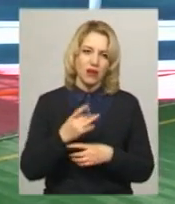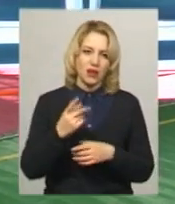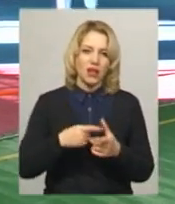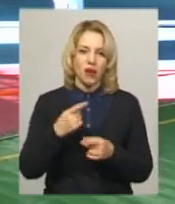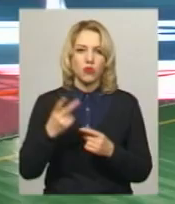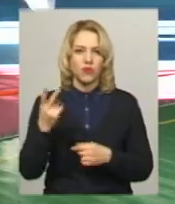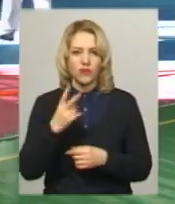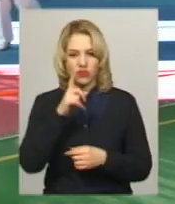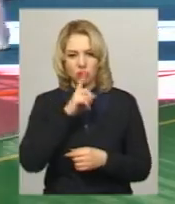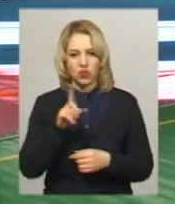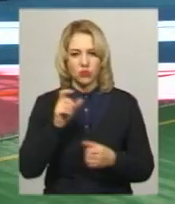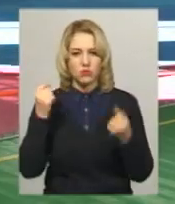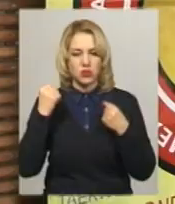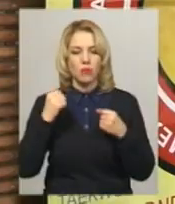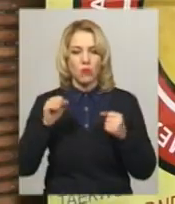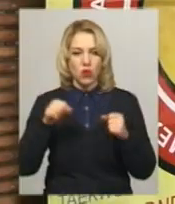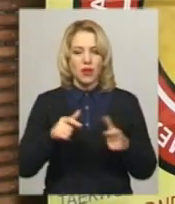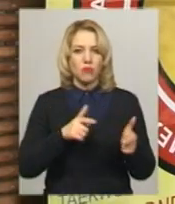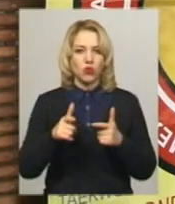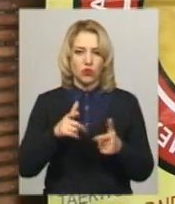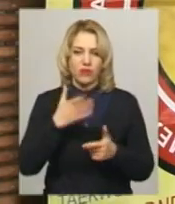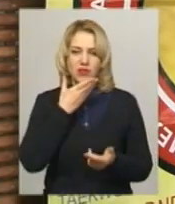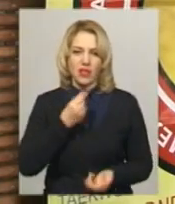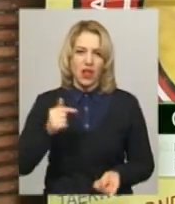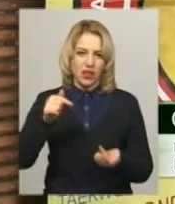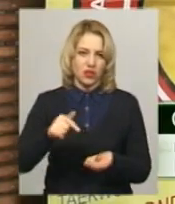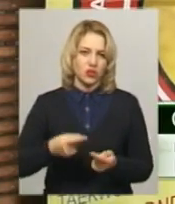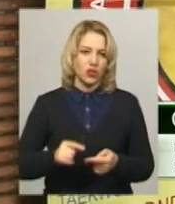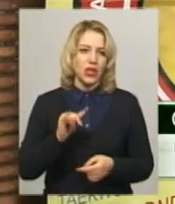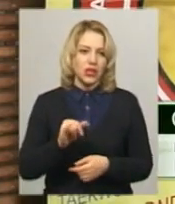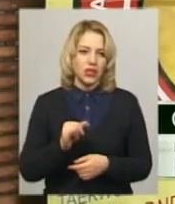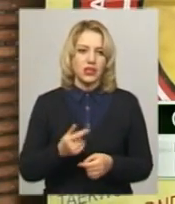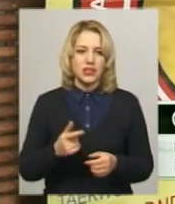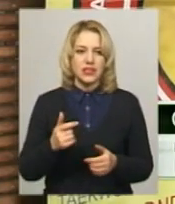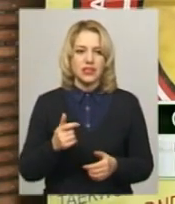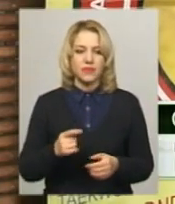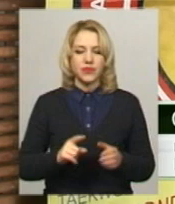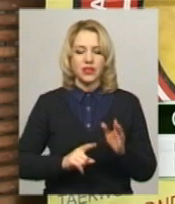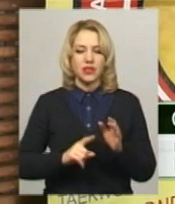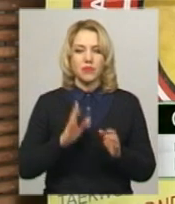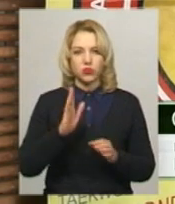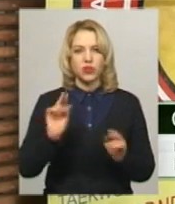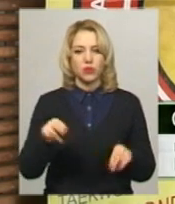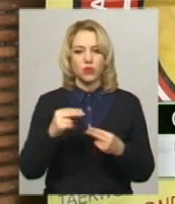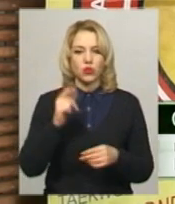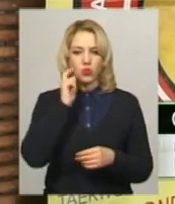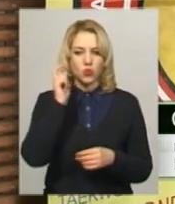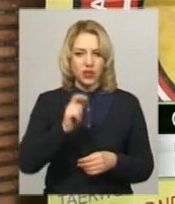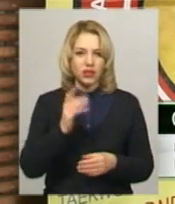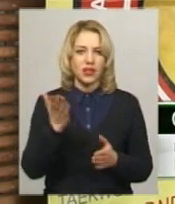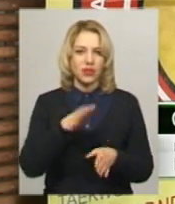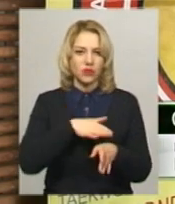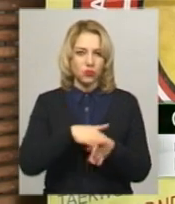аби спортсмени могли підготуватися належно. Старт перед дуже серйозним стартом – це чемпіонат України, який відбудеться